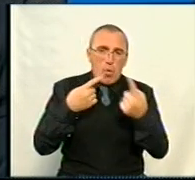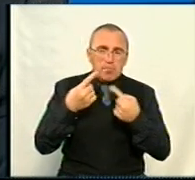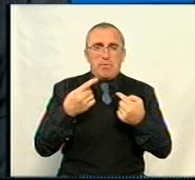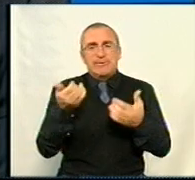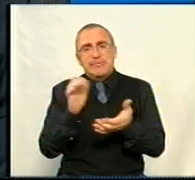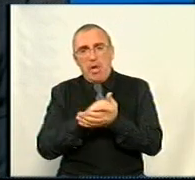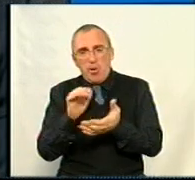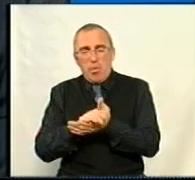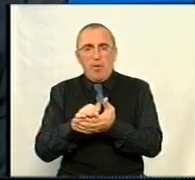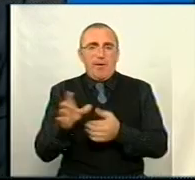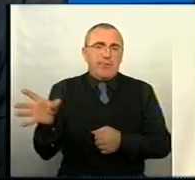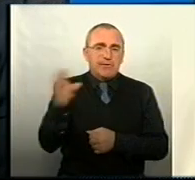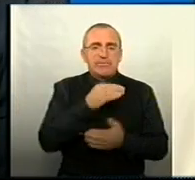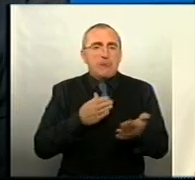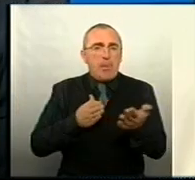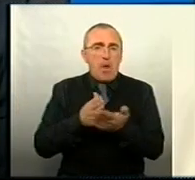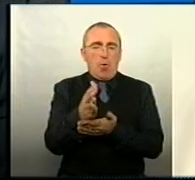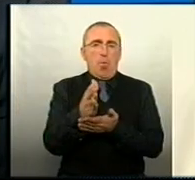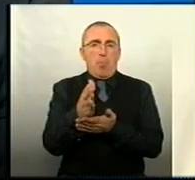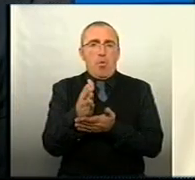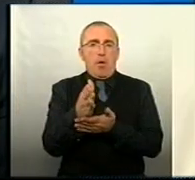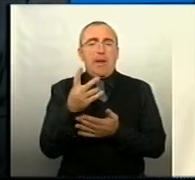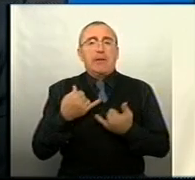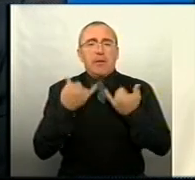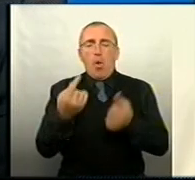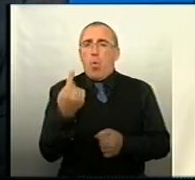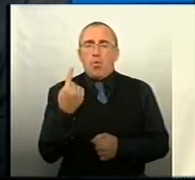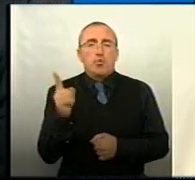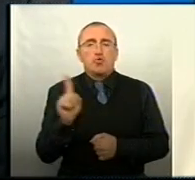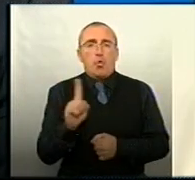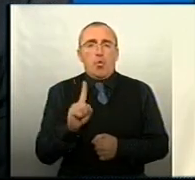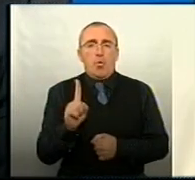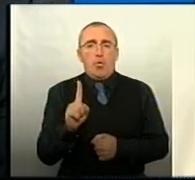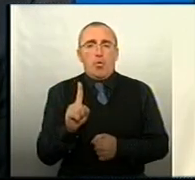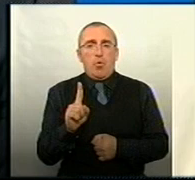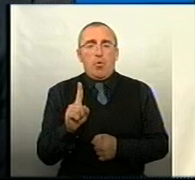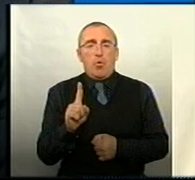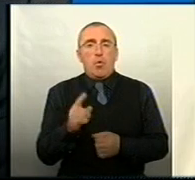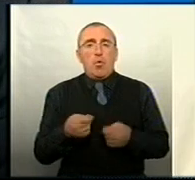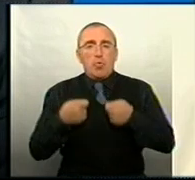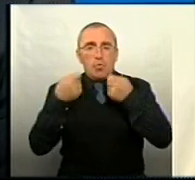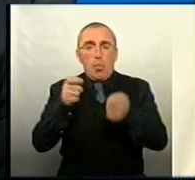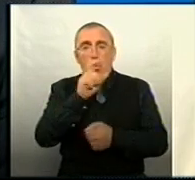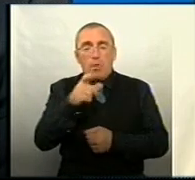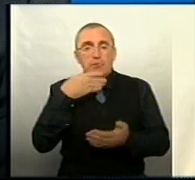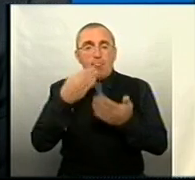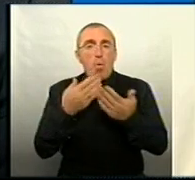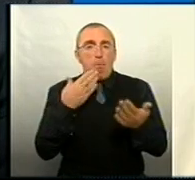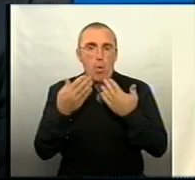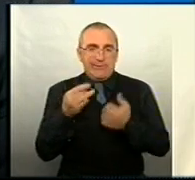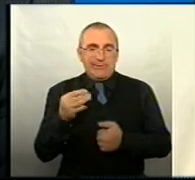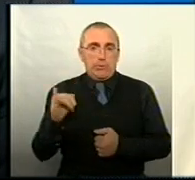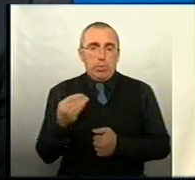знайомства. І всі вони спрямовані для одного, щоб донести до цих людей свою позицію.